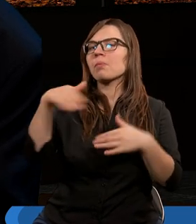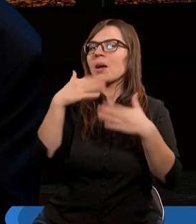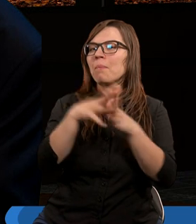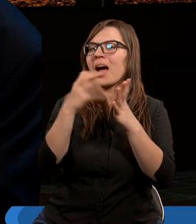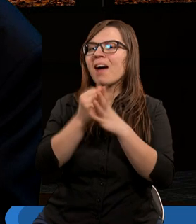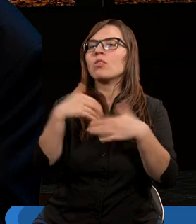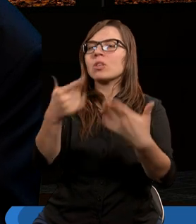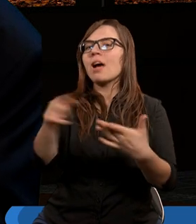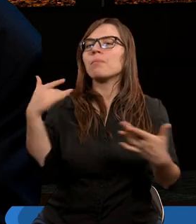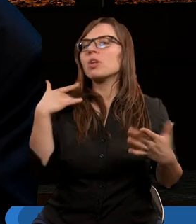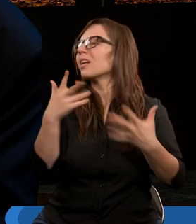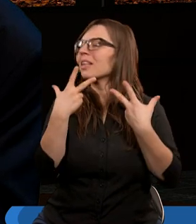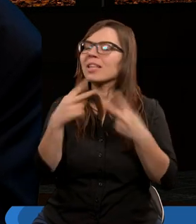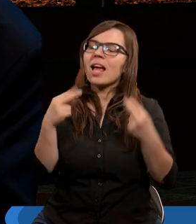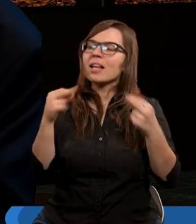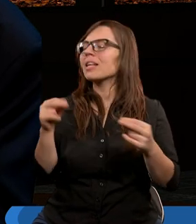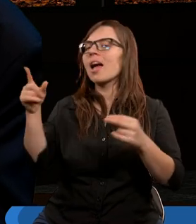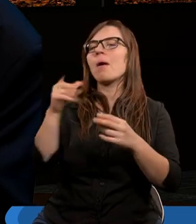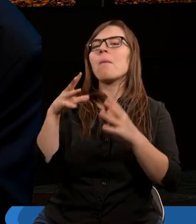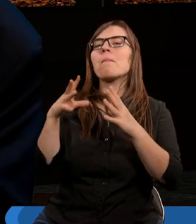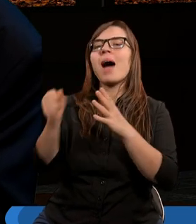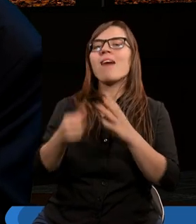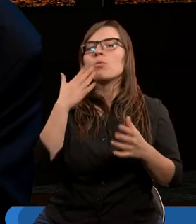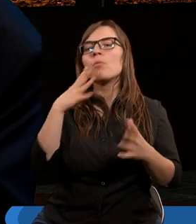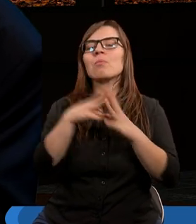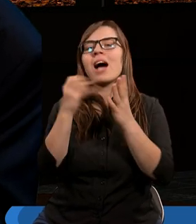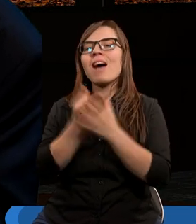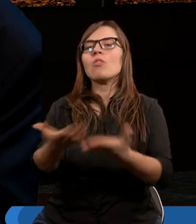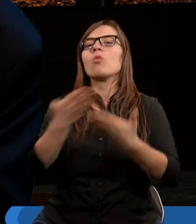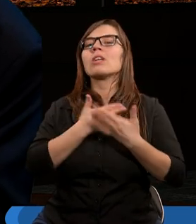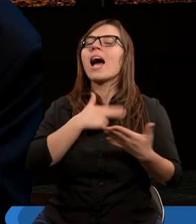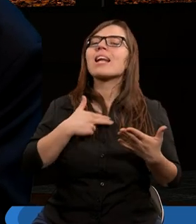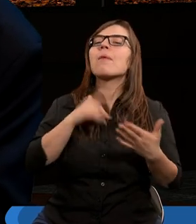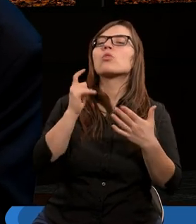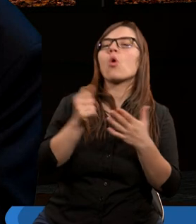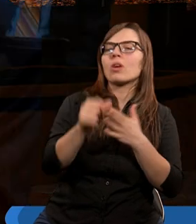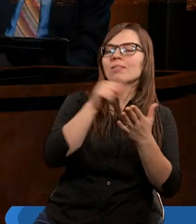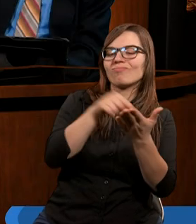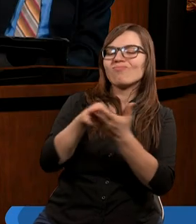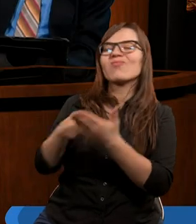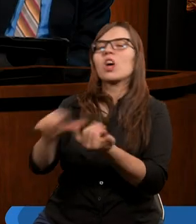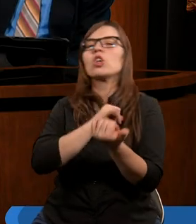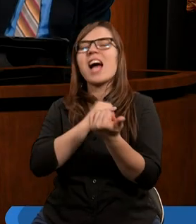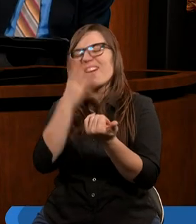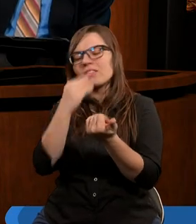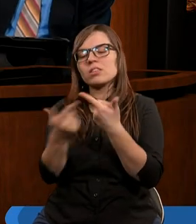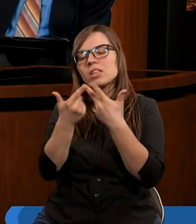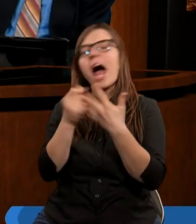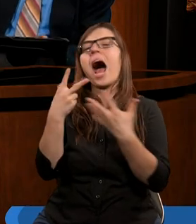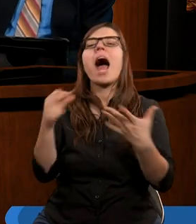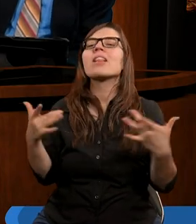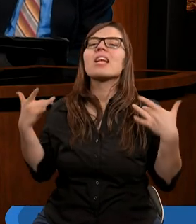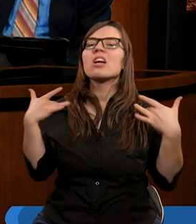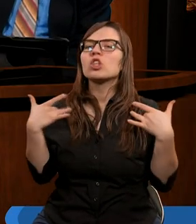dawało życie. A Paweł mówi, nie, prawo nie daje życia, tylko prawo wskazuje nam na grzech i prowadzi nas do śmierci. Pokazuje,